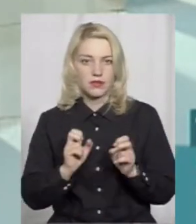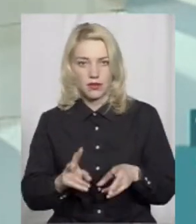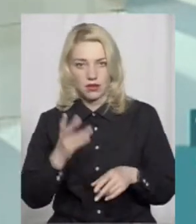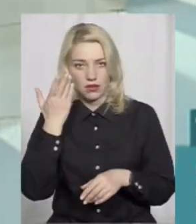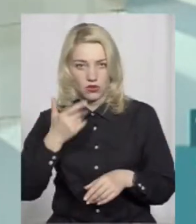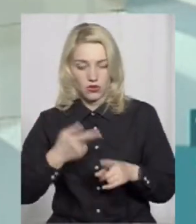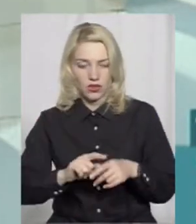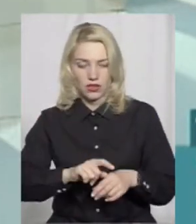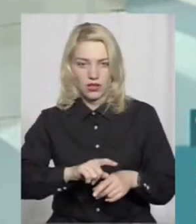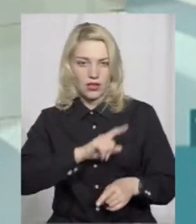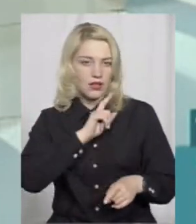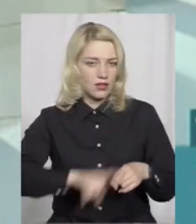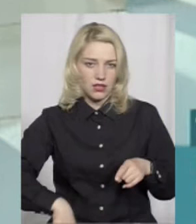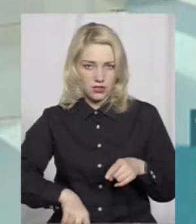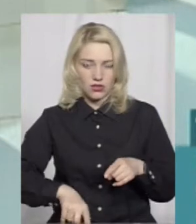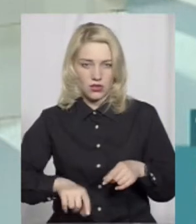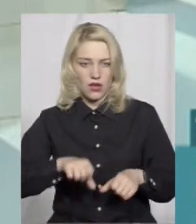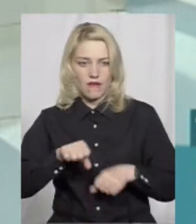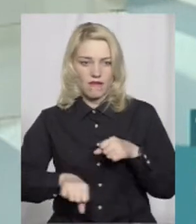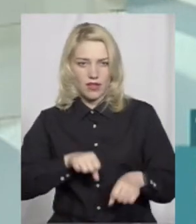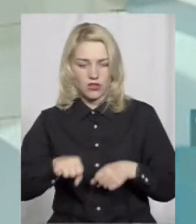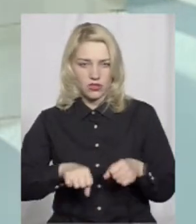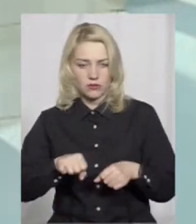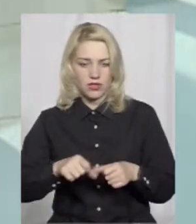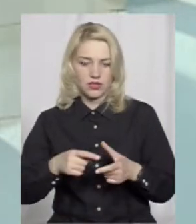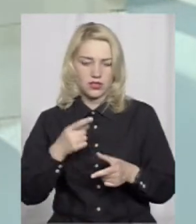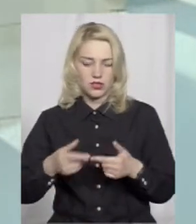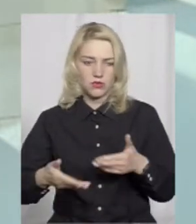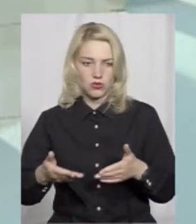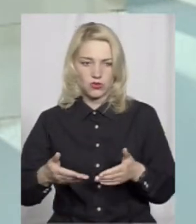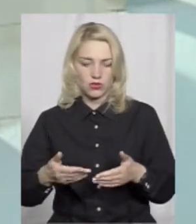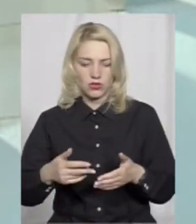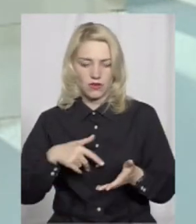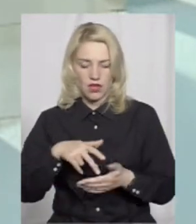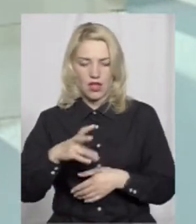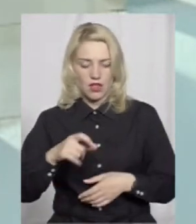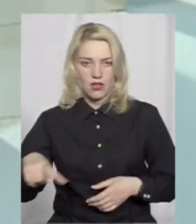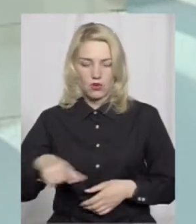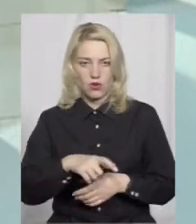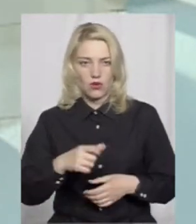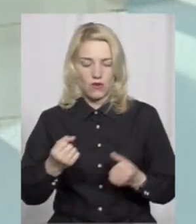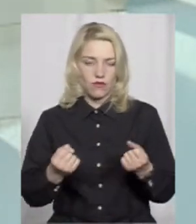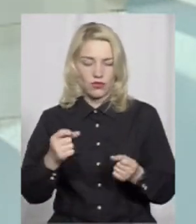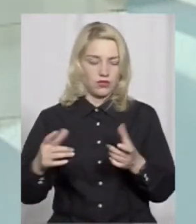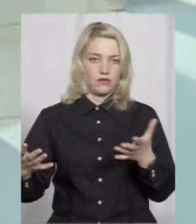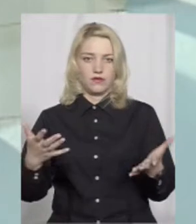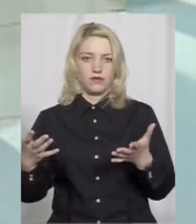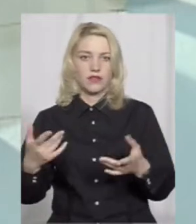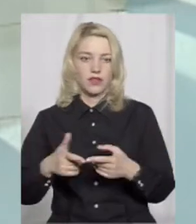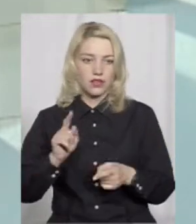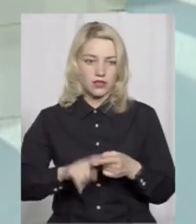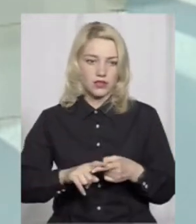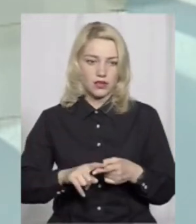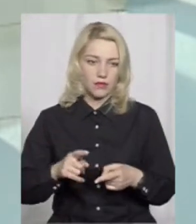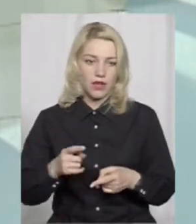різко велосипедиші, пішохід, наприклад, виходять на дорогу, водій не може відразу зреагувати. З цим